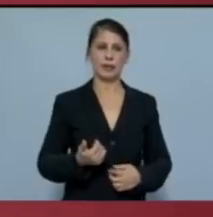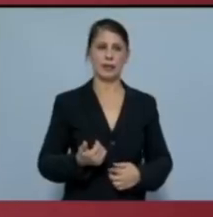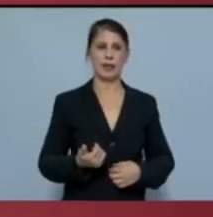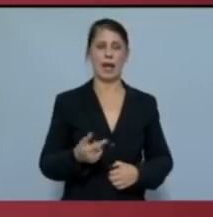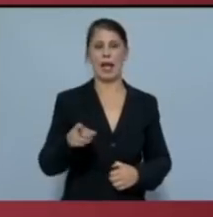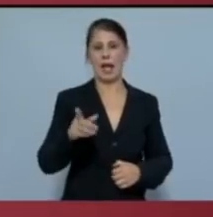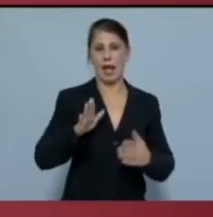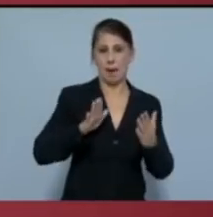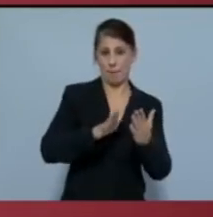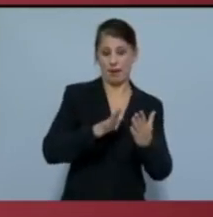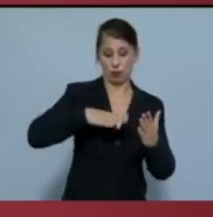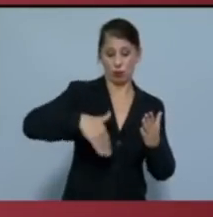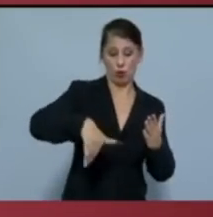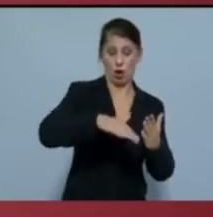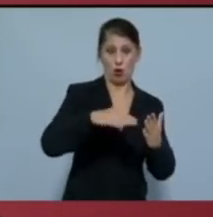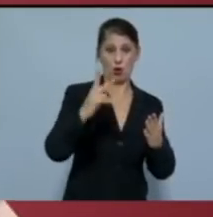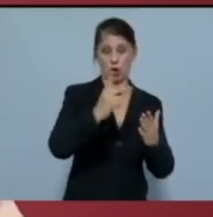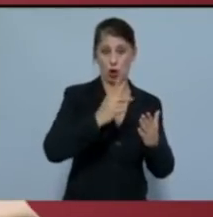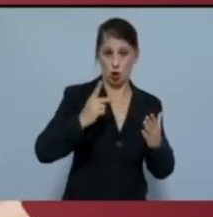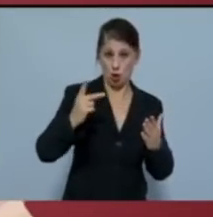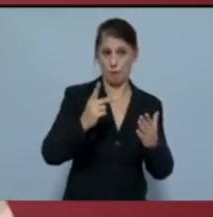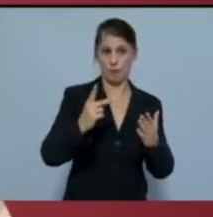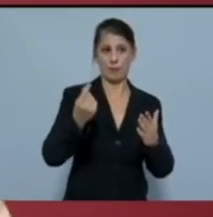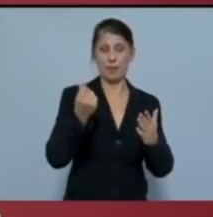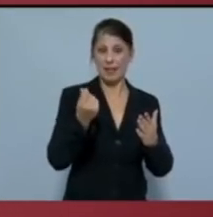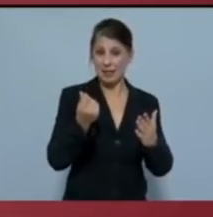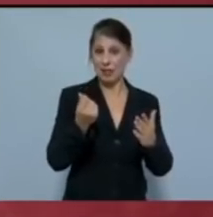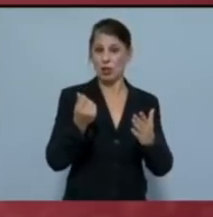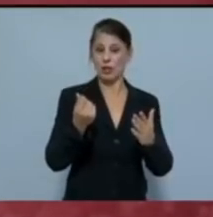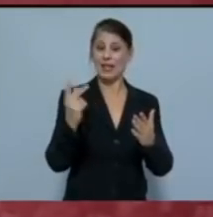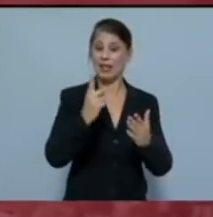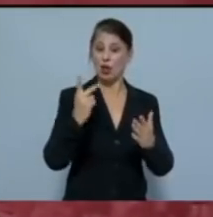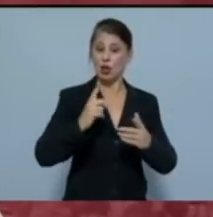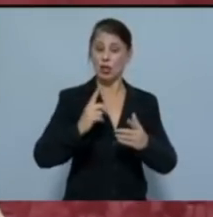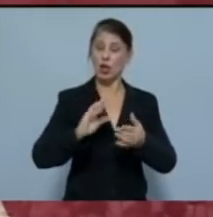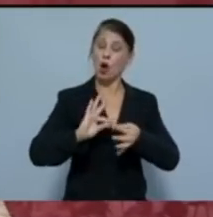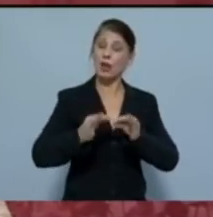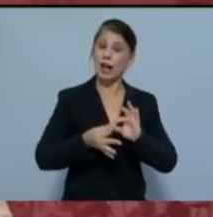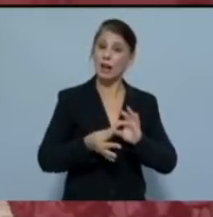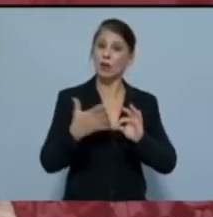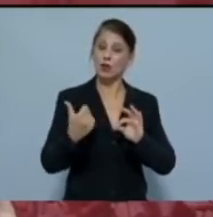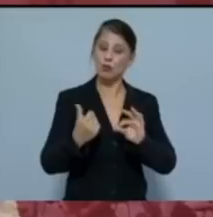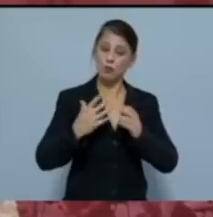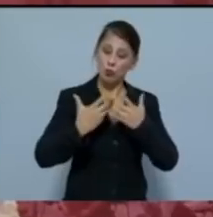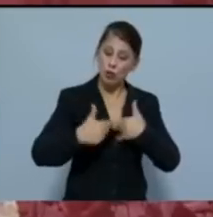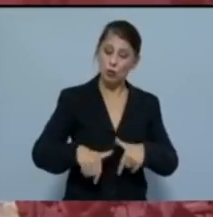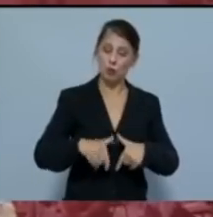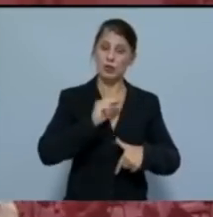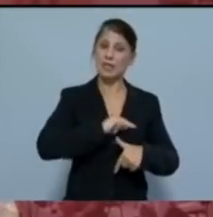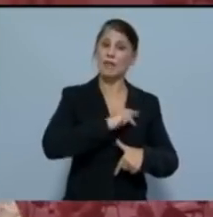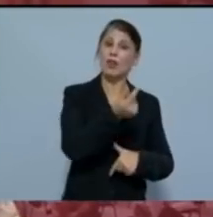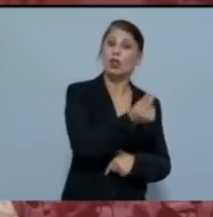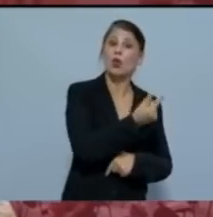οικονομία και συνολικά μια κοινωνική οργάνωση που λειτουργούν με κριτήριο τα συμφέροντα των